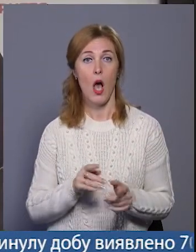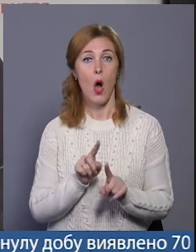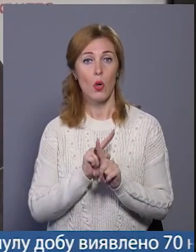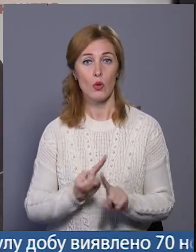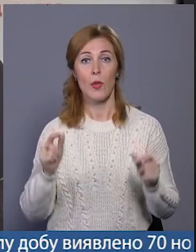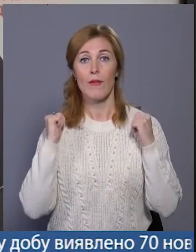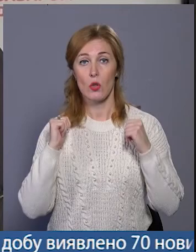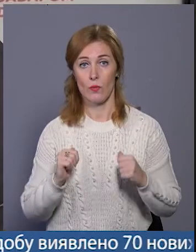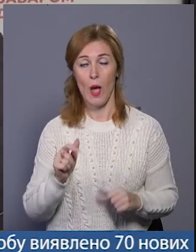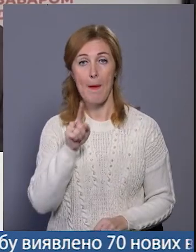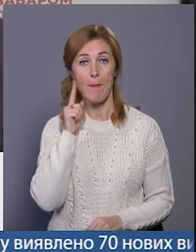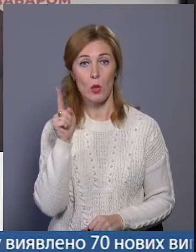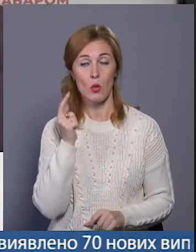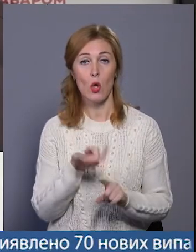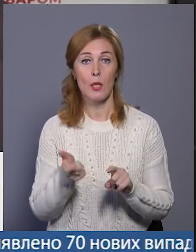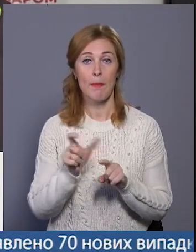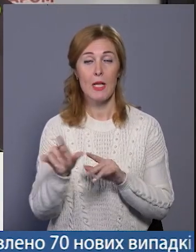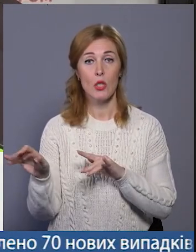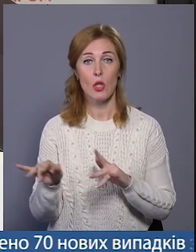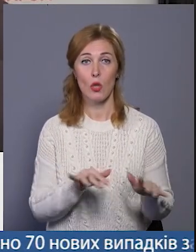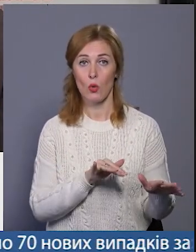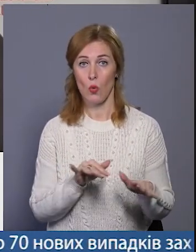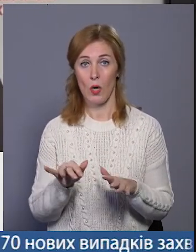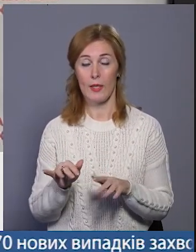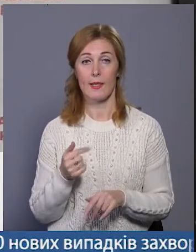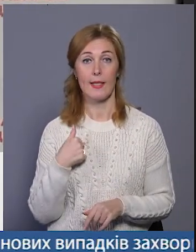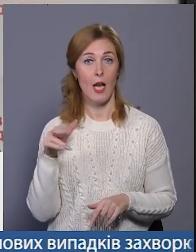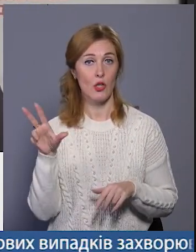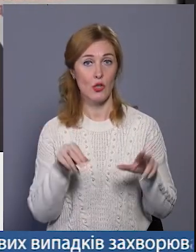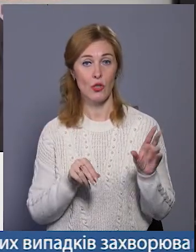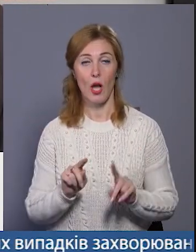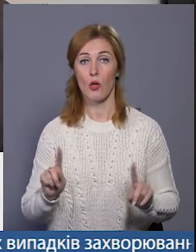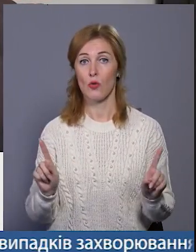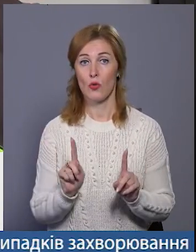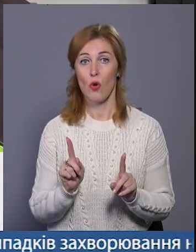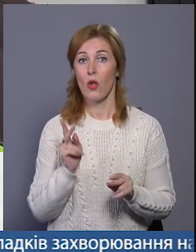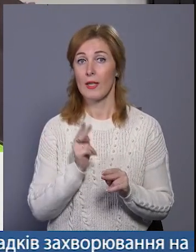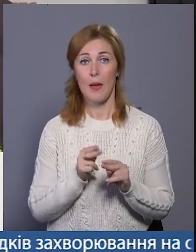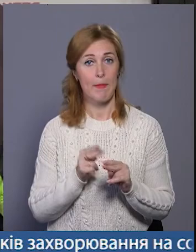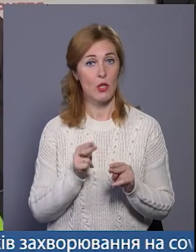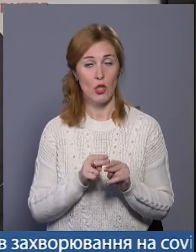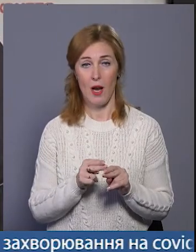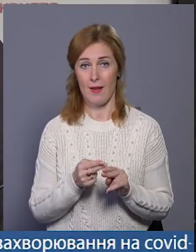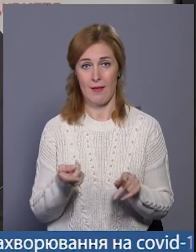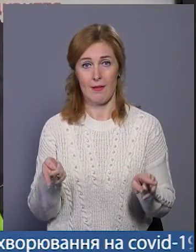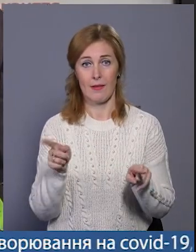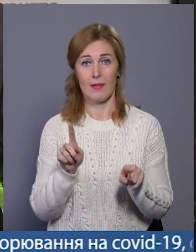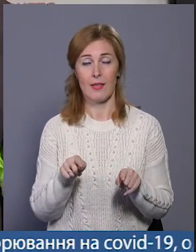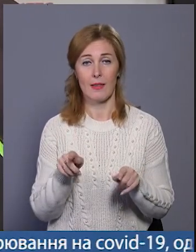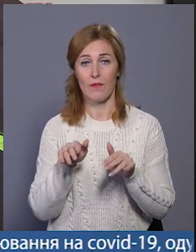Молодіжі в основному більше рухаються, то я вважаю, що не мішає ці вставки робити такі,